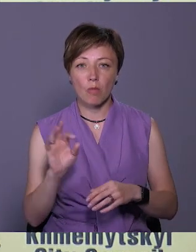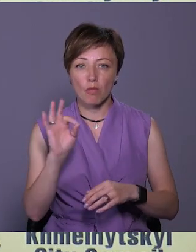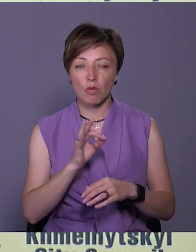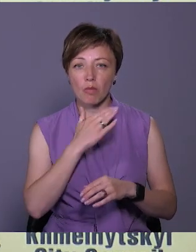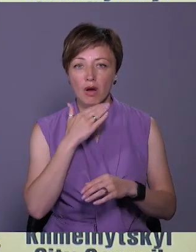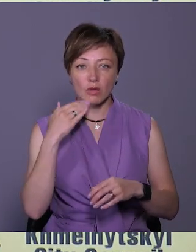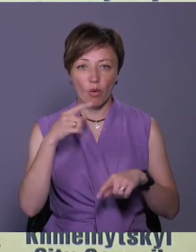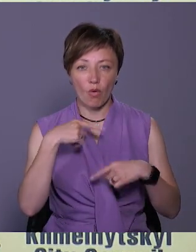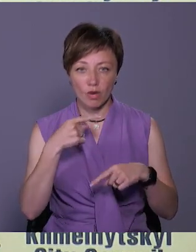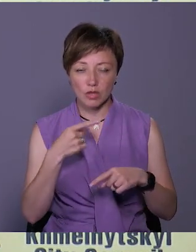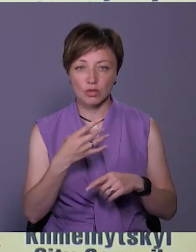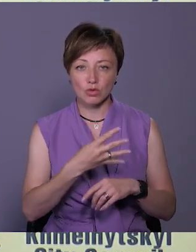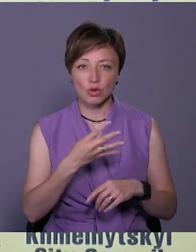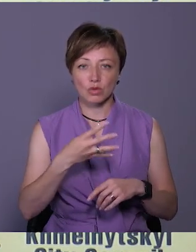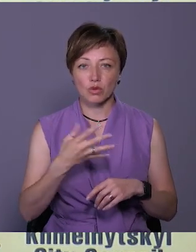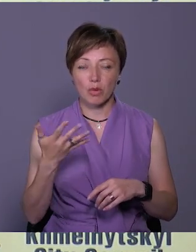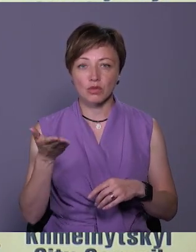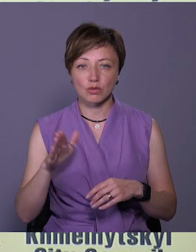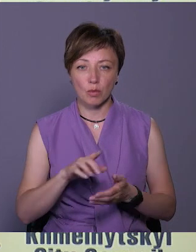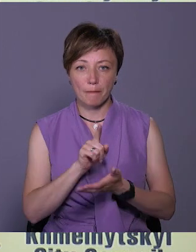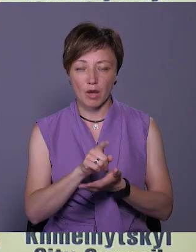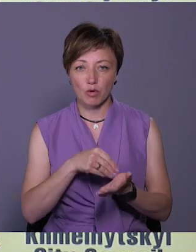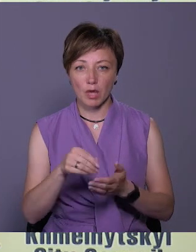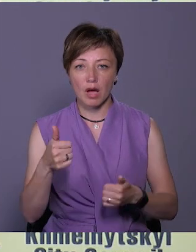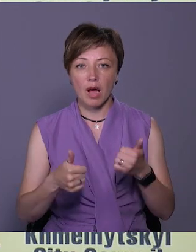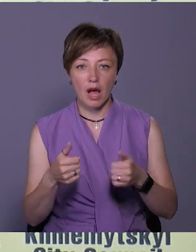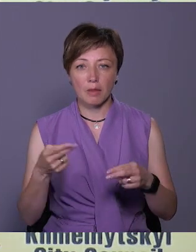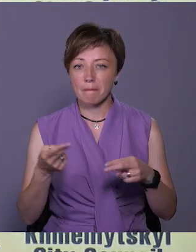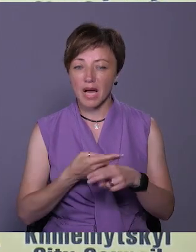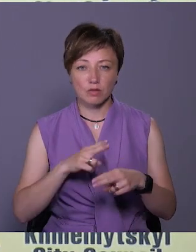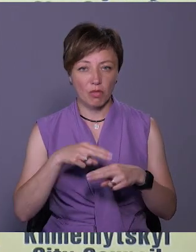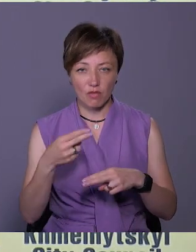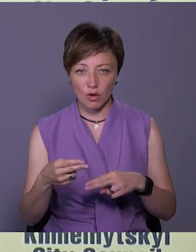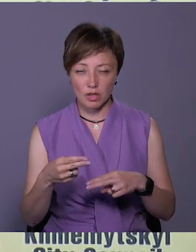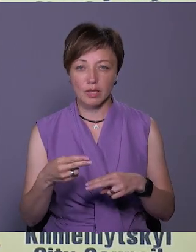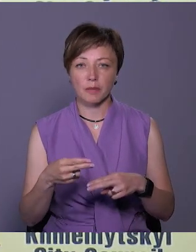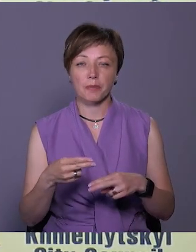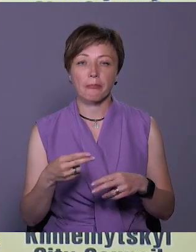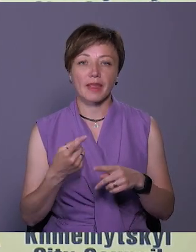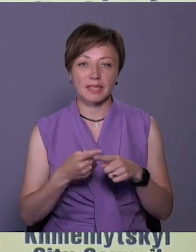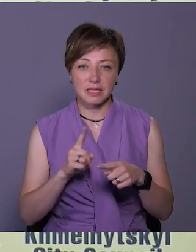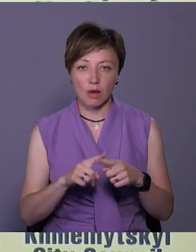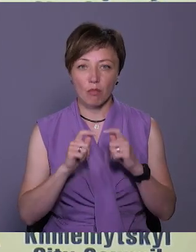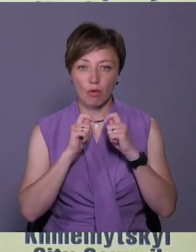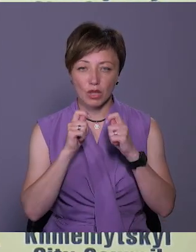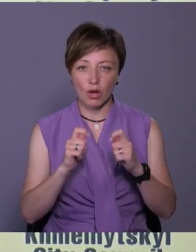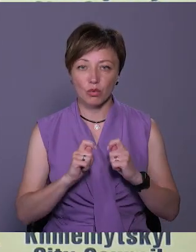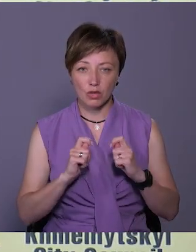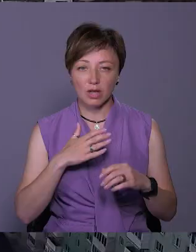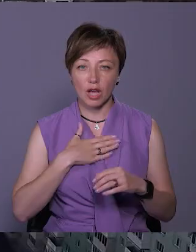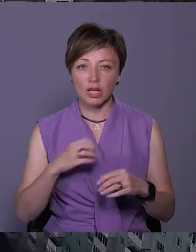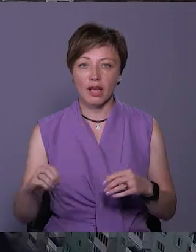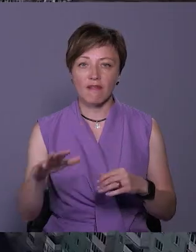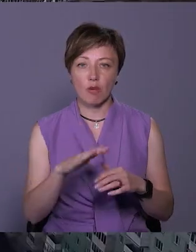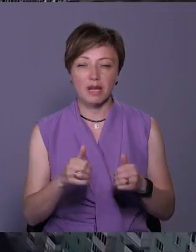багато говорили. 40-45 одиниць ми маємо купити. Грант безповоротний, безумовний. По суті, це подарунок від наших європейських